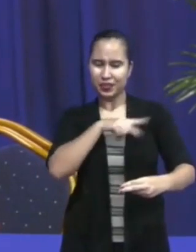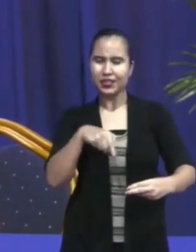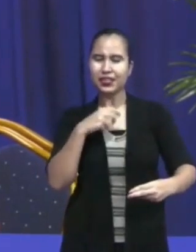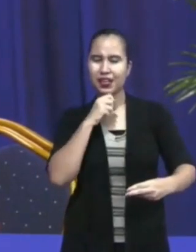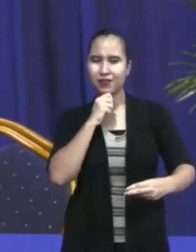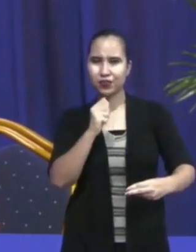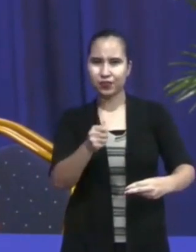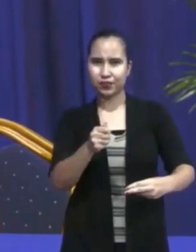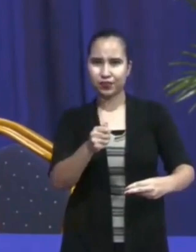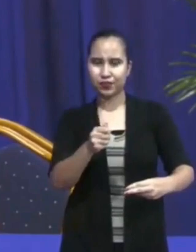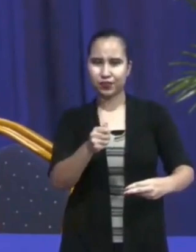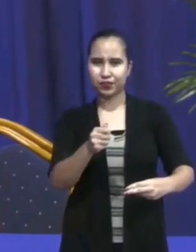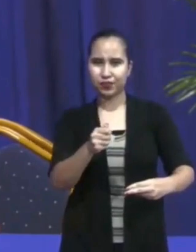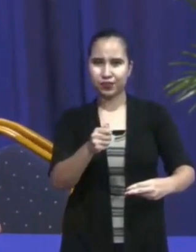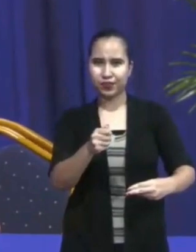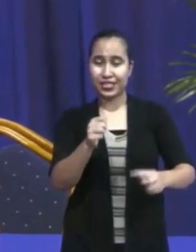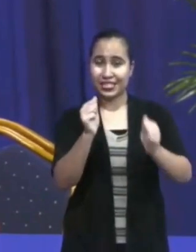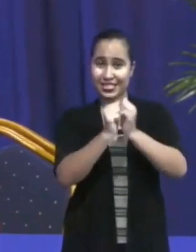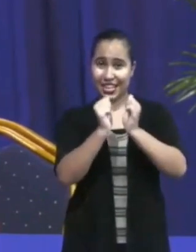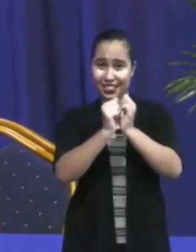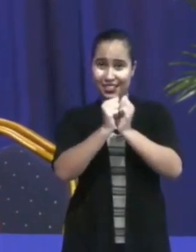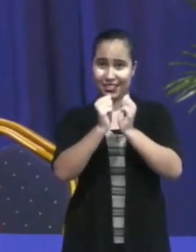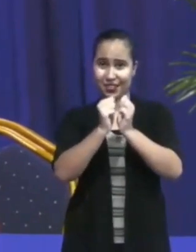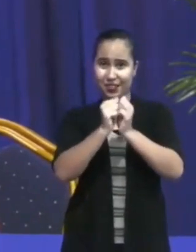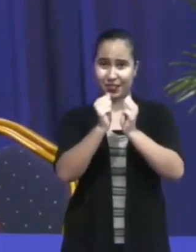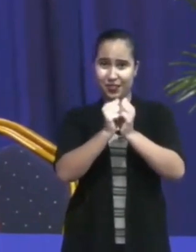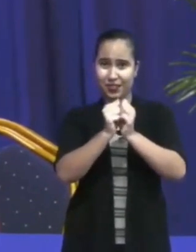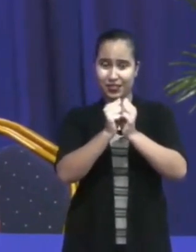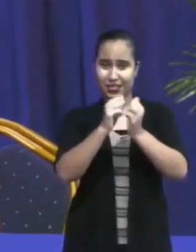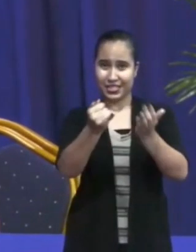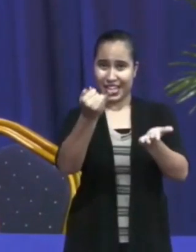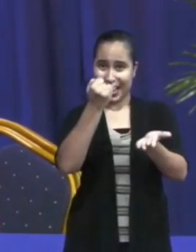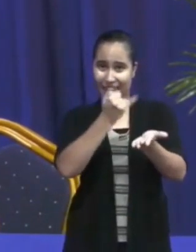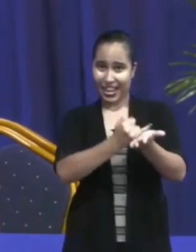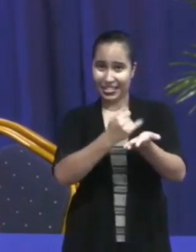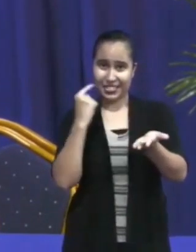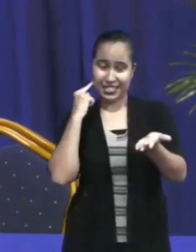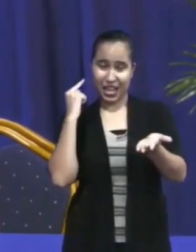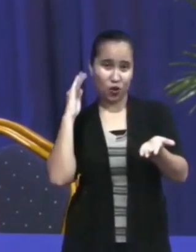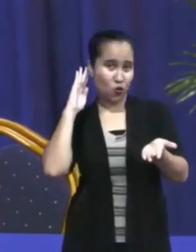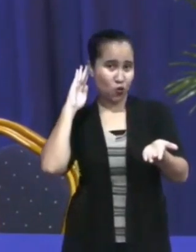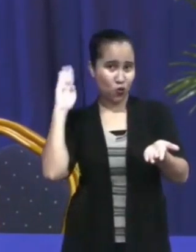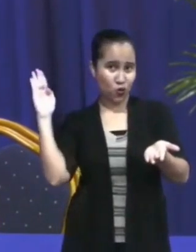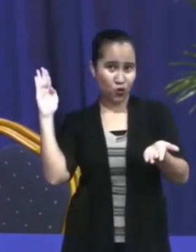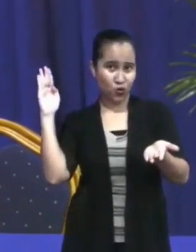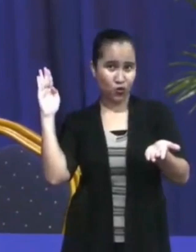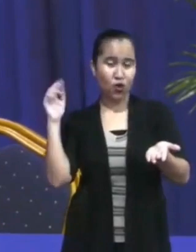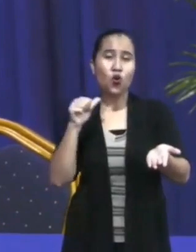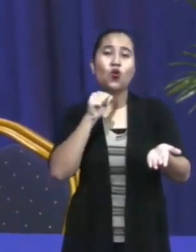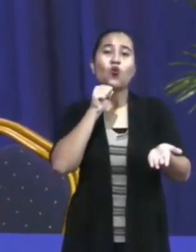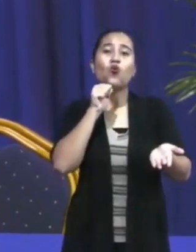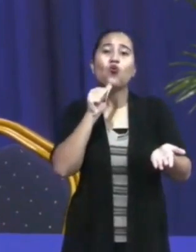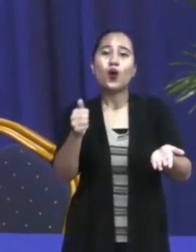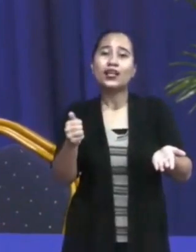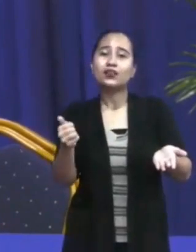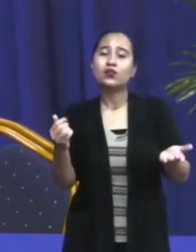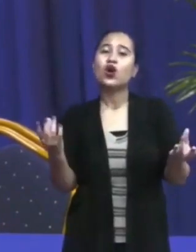zult u kennelijk zaterdag, de laatste dag, horen wat het vervolg zal zijn.